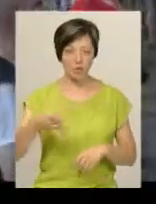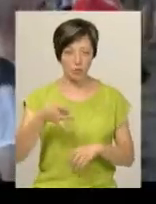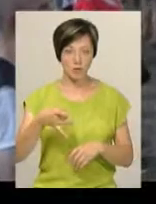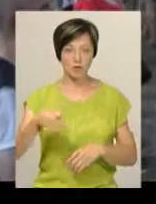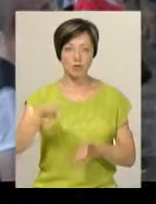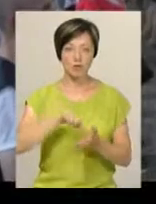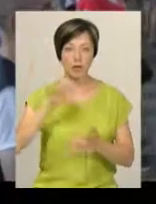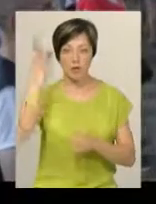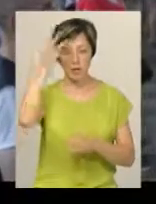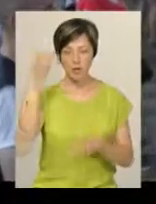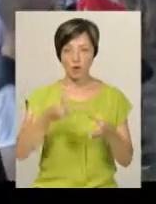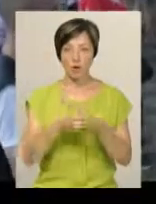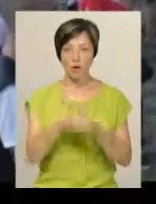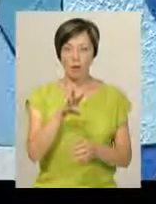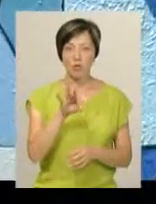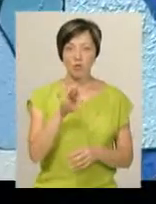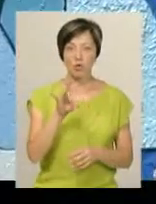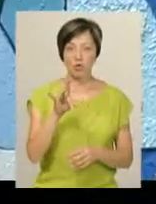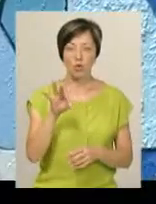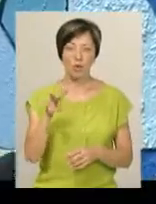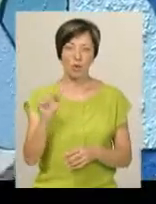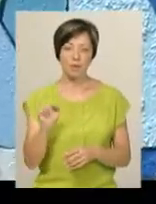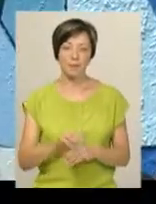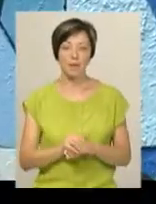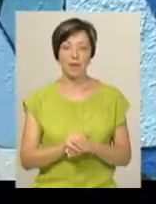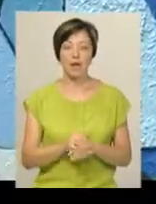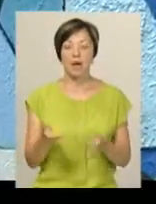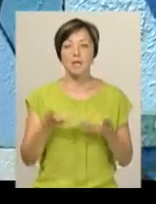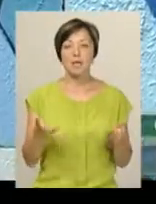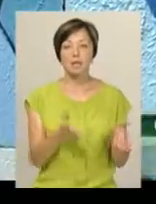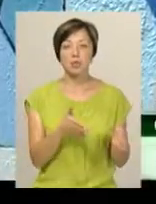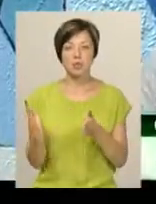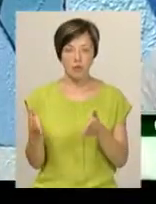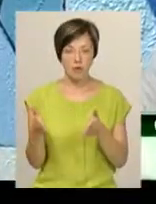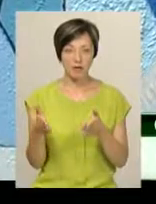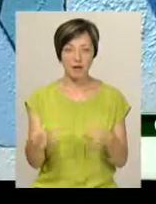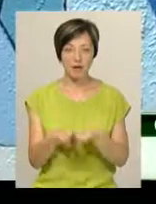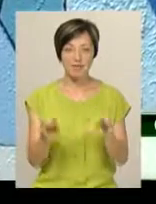виступатиме хмельницький гурт «Моторола». Ми підготували так звану бомбу.